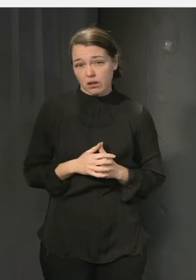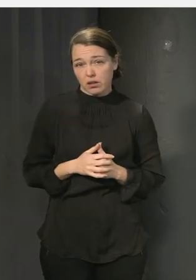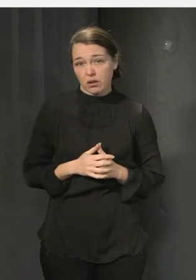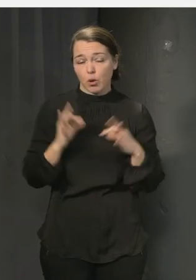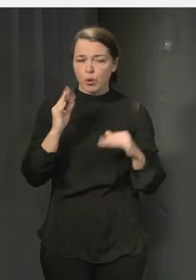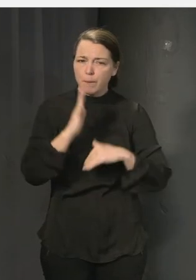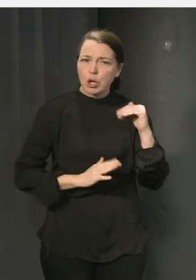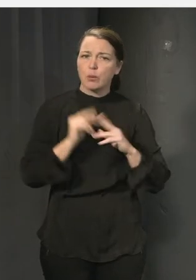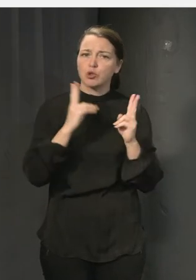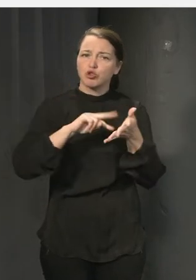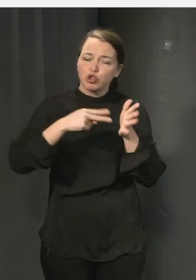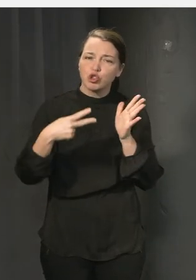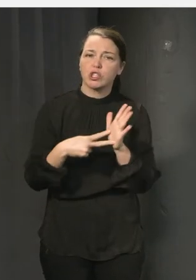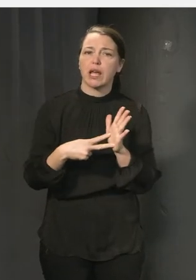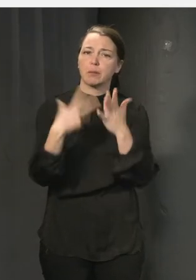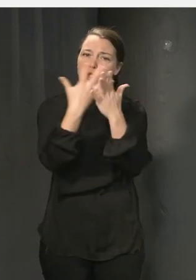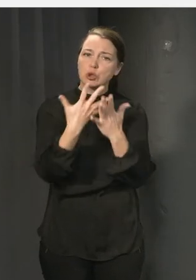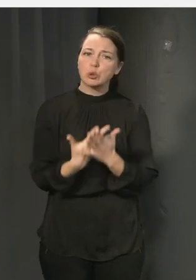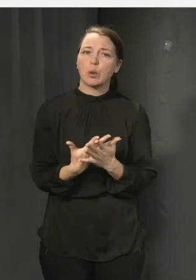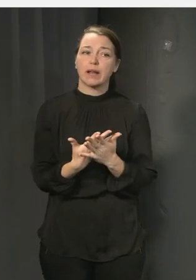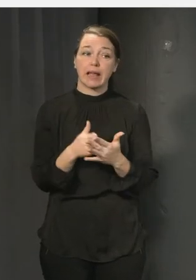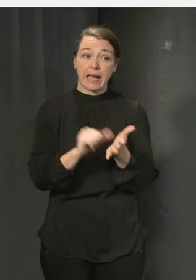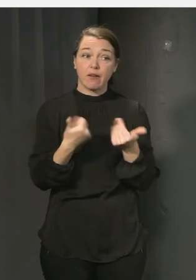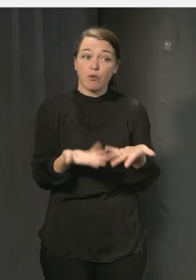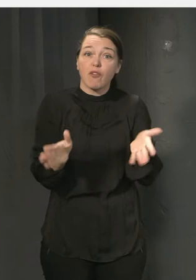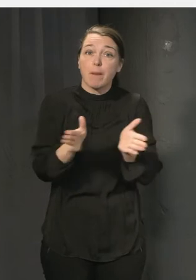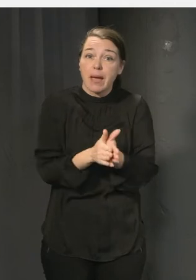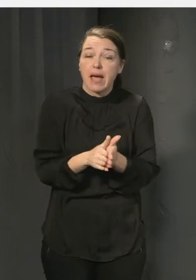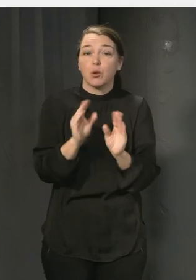involvera elever men också lärare.